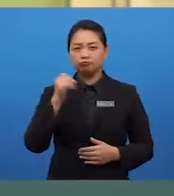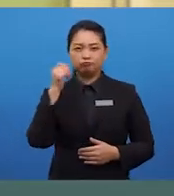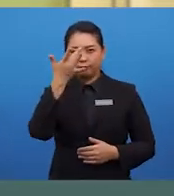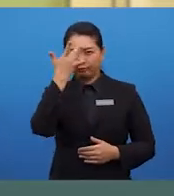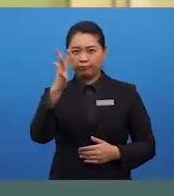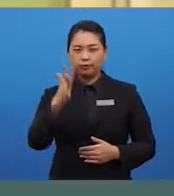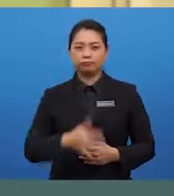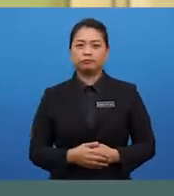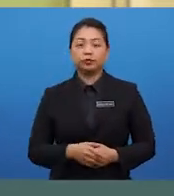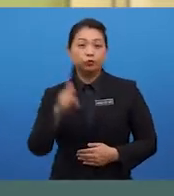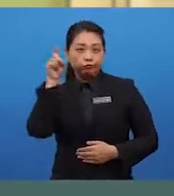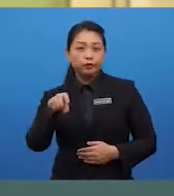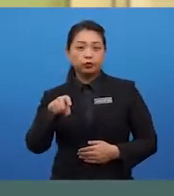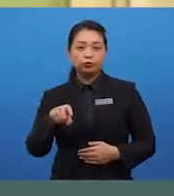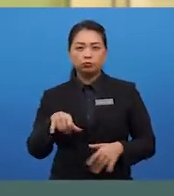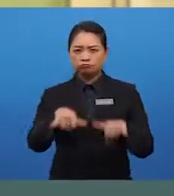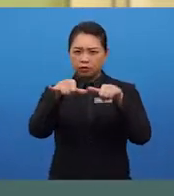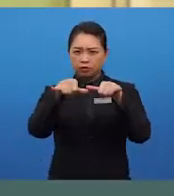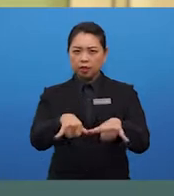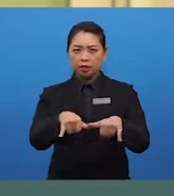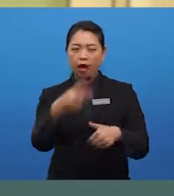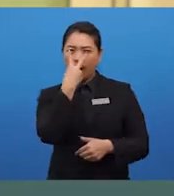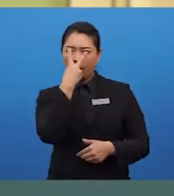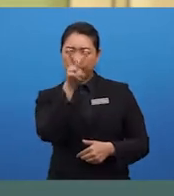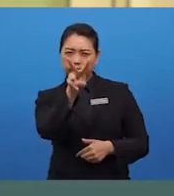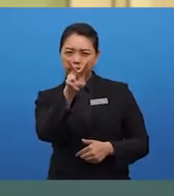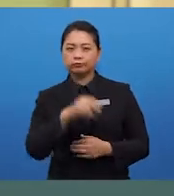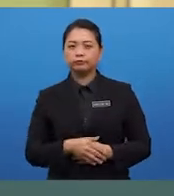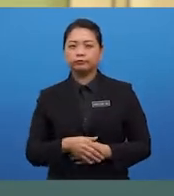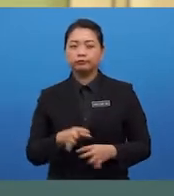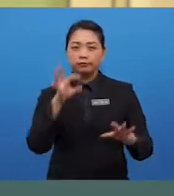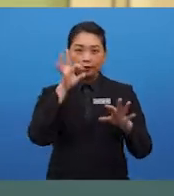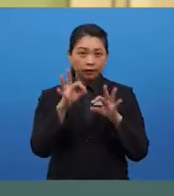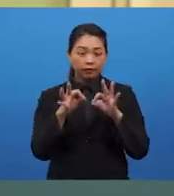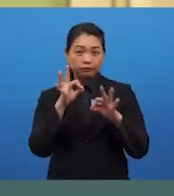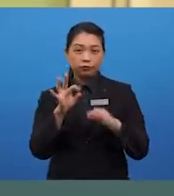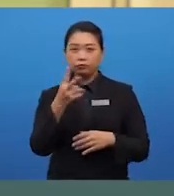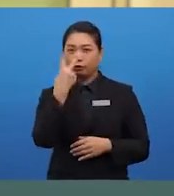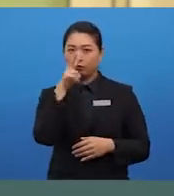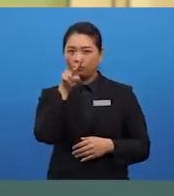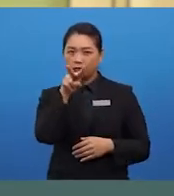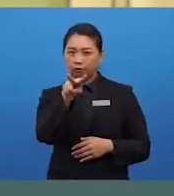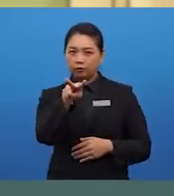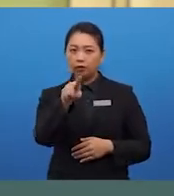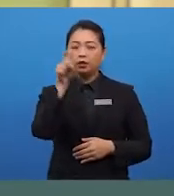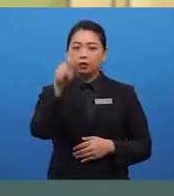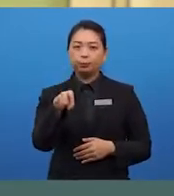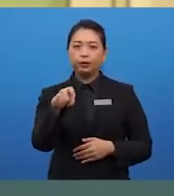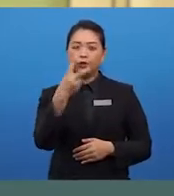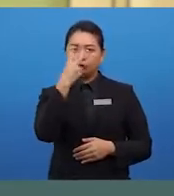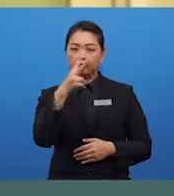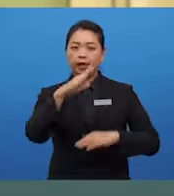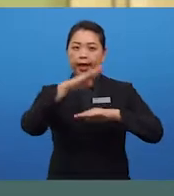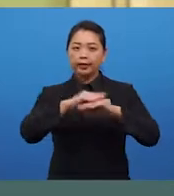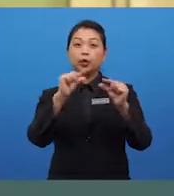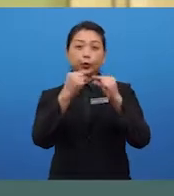You need to maintain eye contact. Even if you are not looking at the examiner, you should be looking at your group